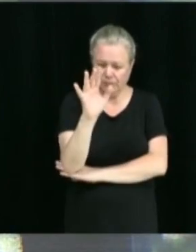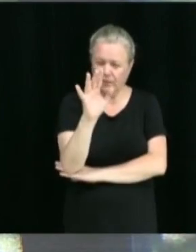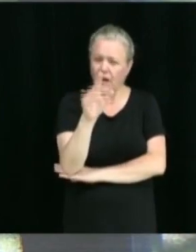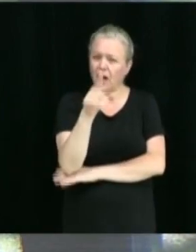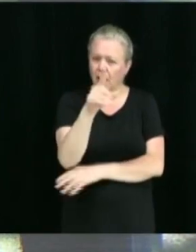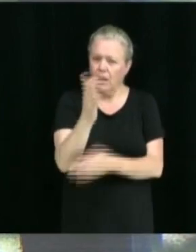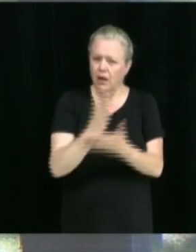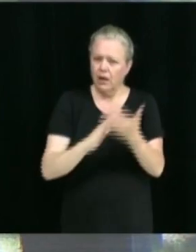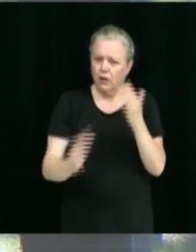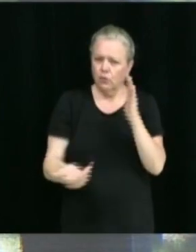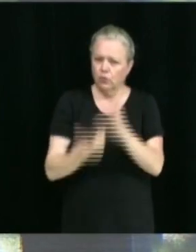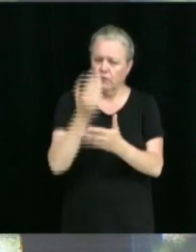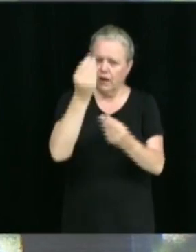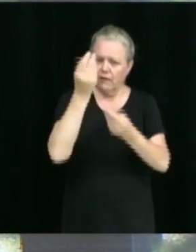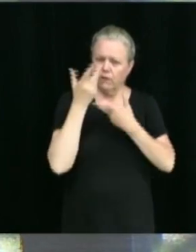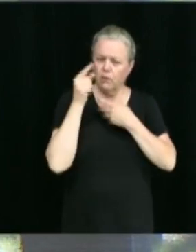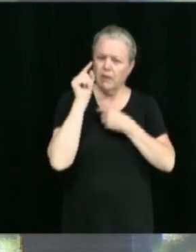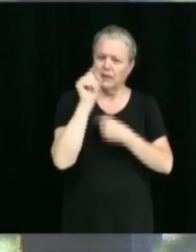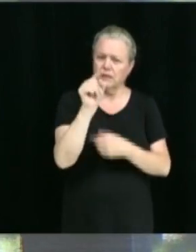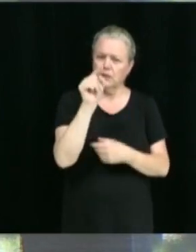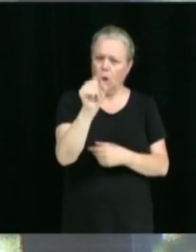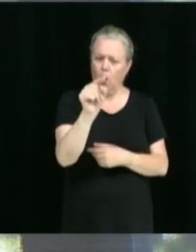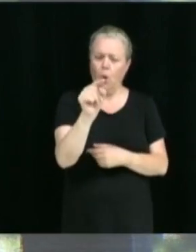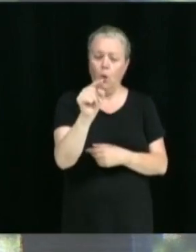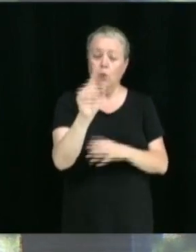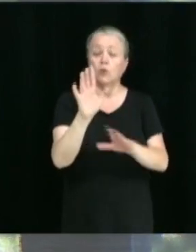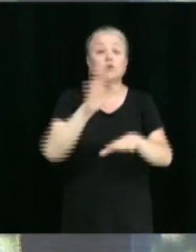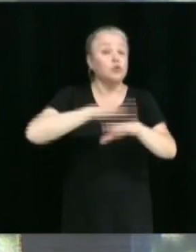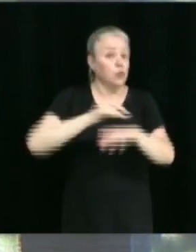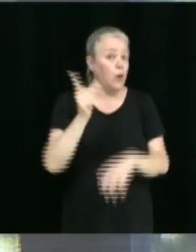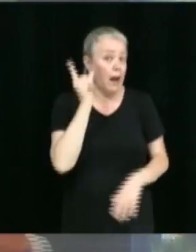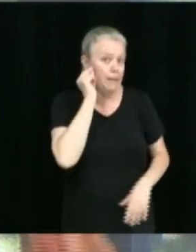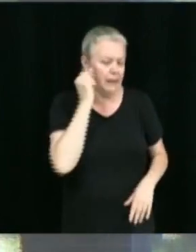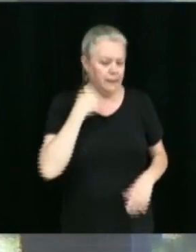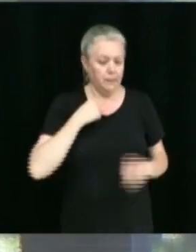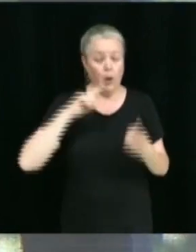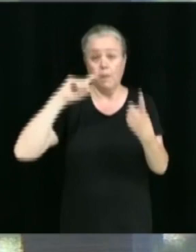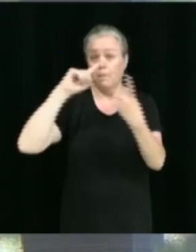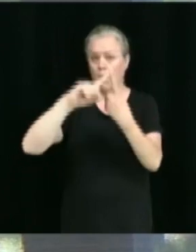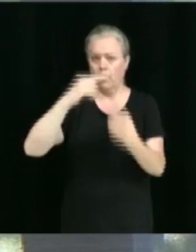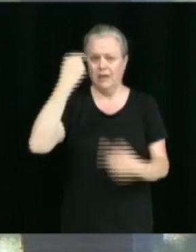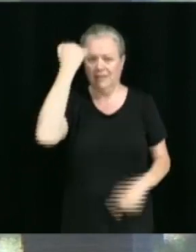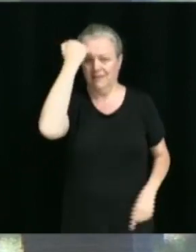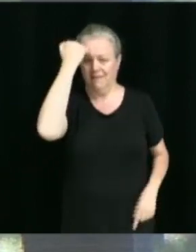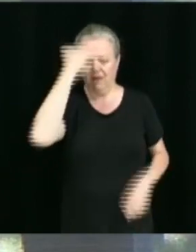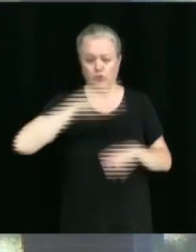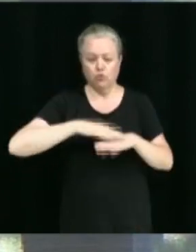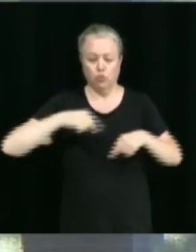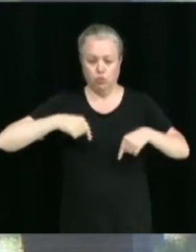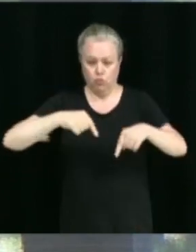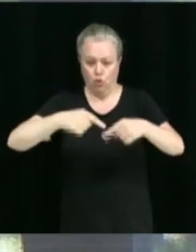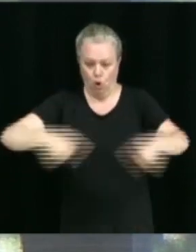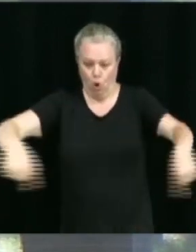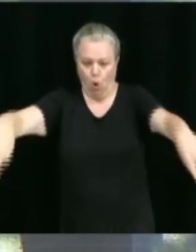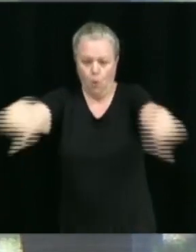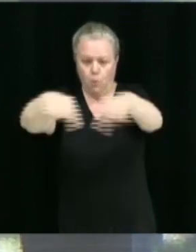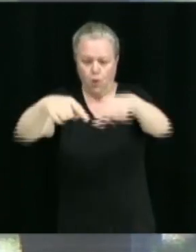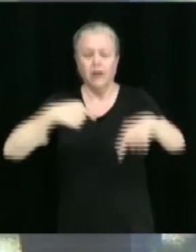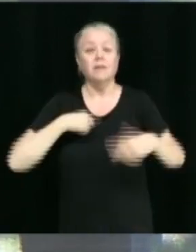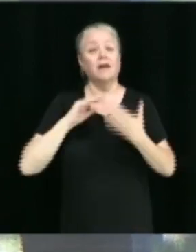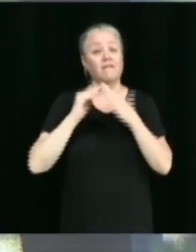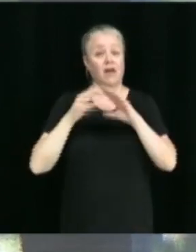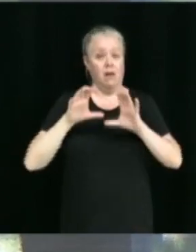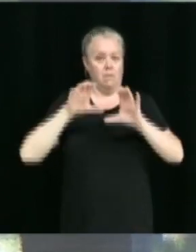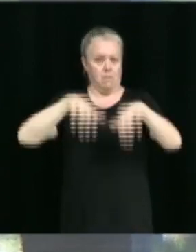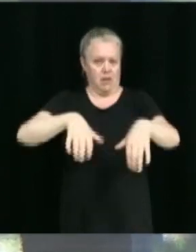informations dans ce dossier-là de ce que je suis au courant. Je savais qu y avait le rond-point. Puis, justement, à la ville, on avait installé des blocs.